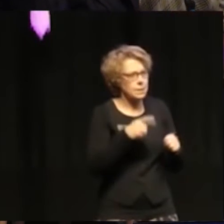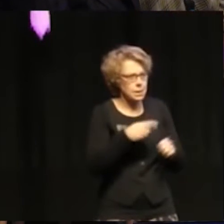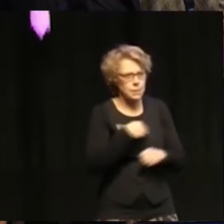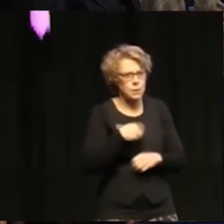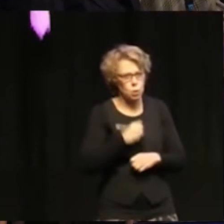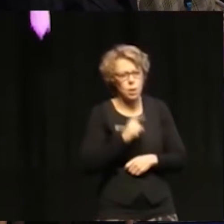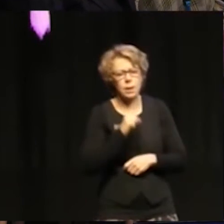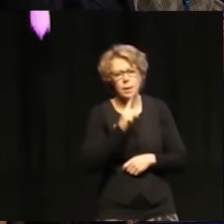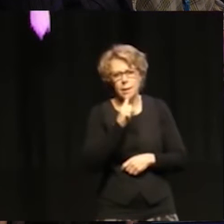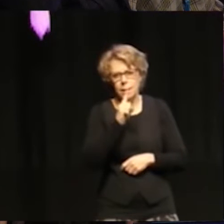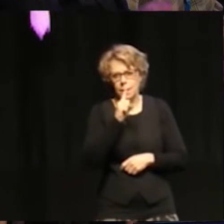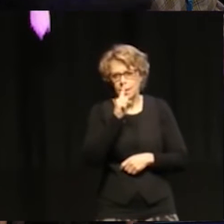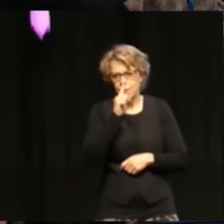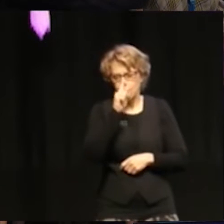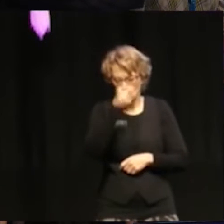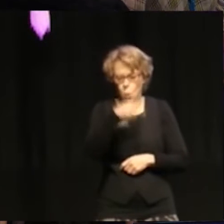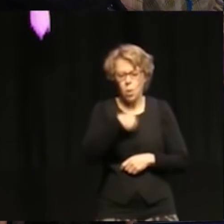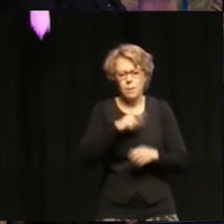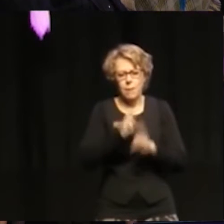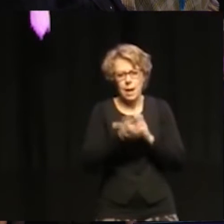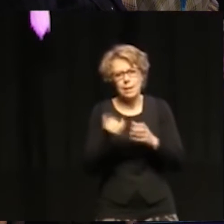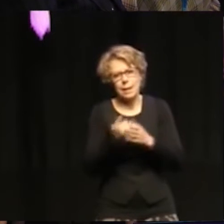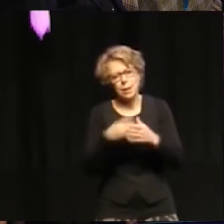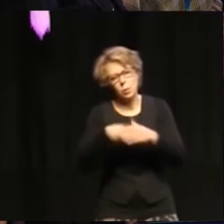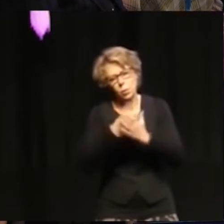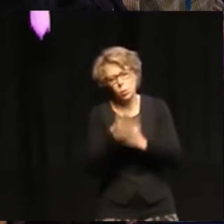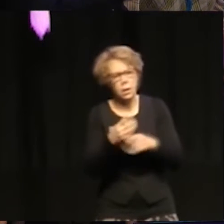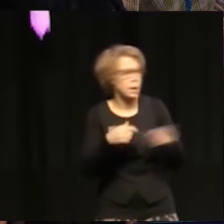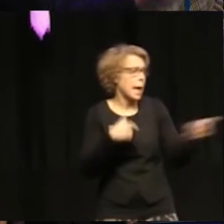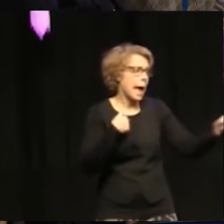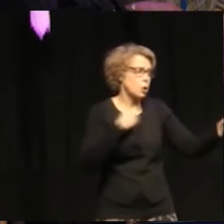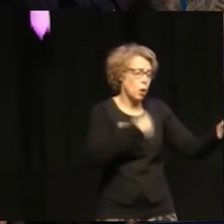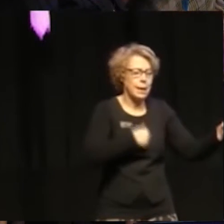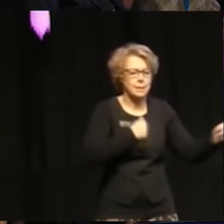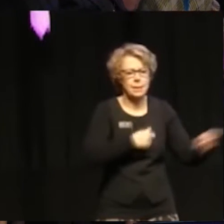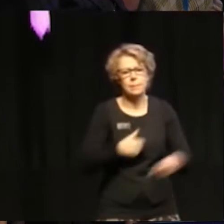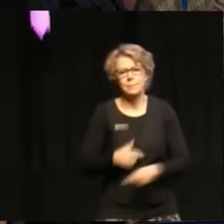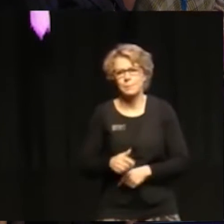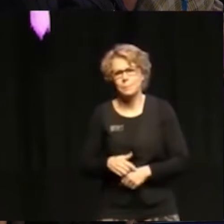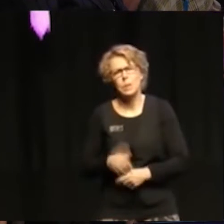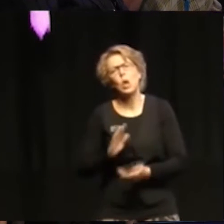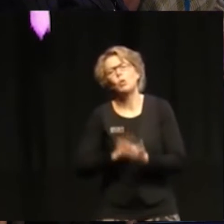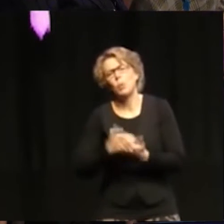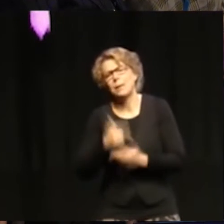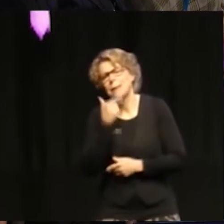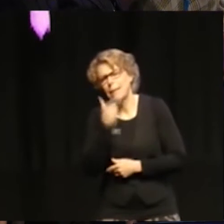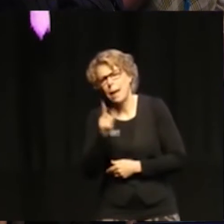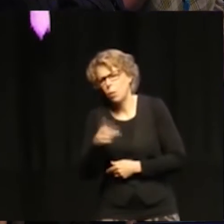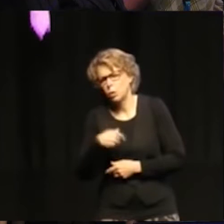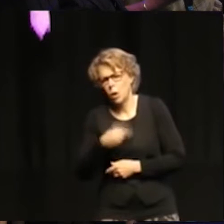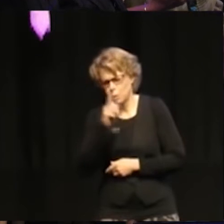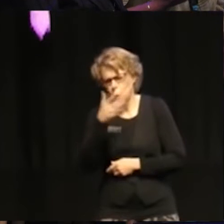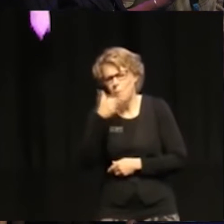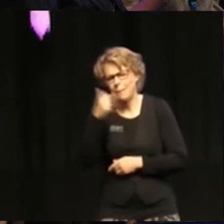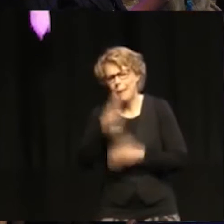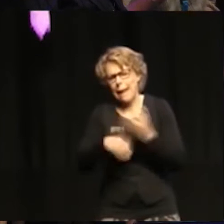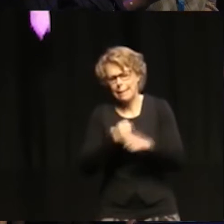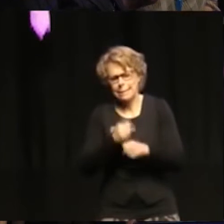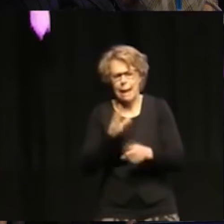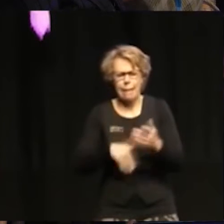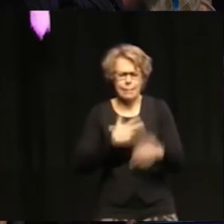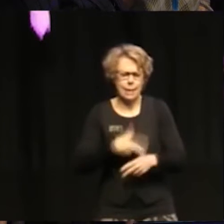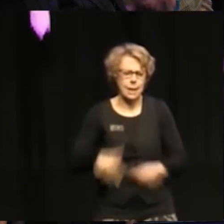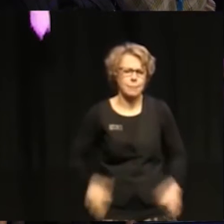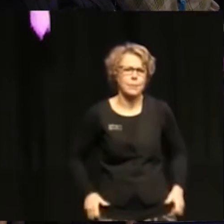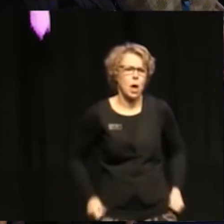kunna i Norden tala med varandra, men varsågod. Okej, if nobody understands my English, then we have a